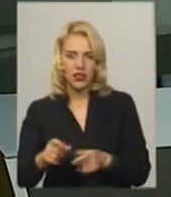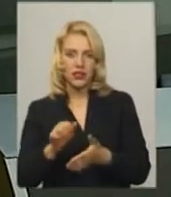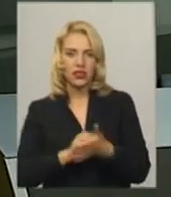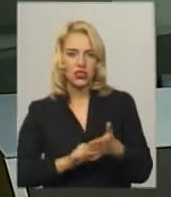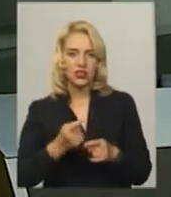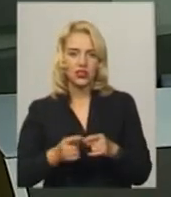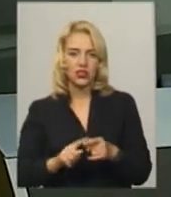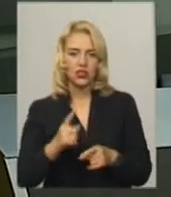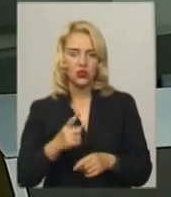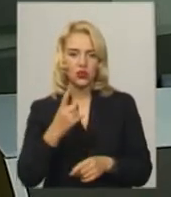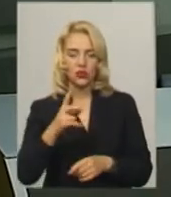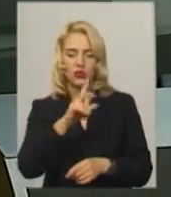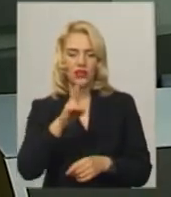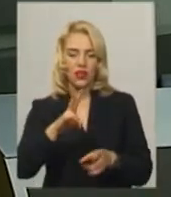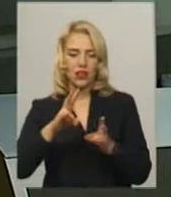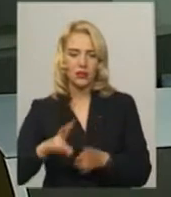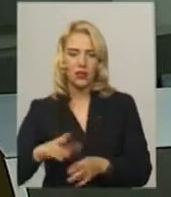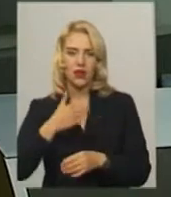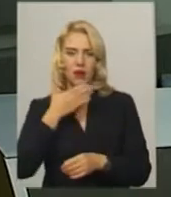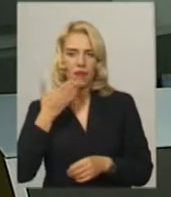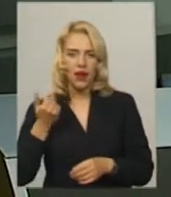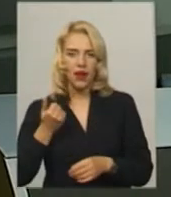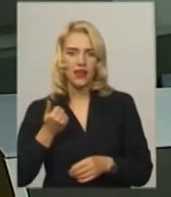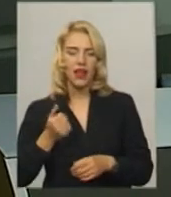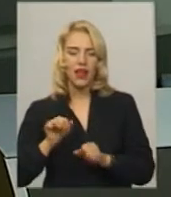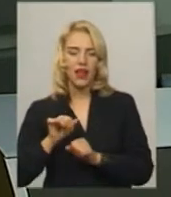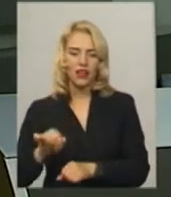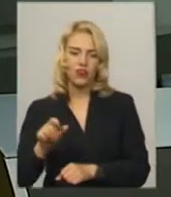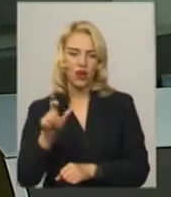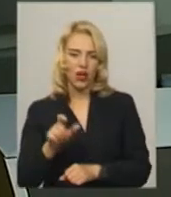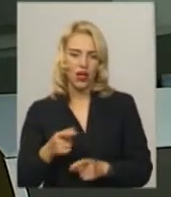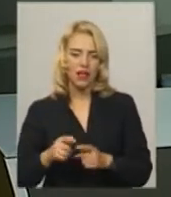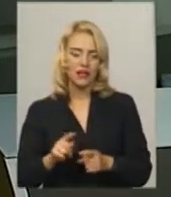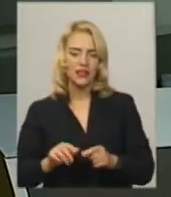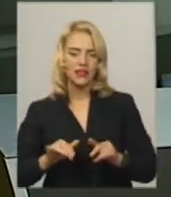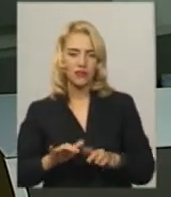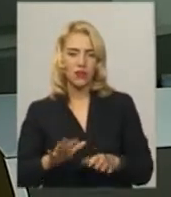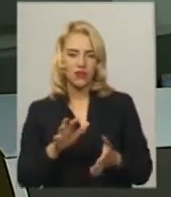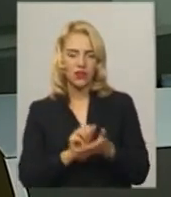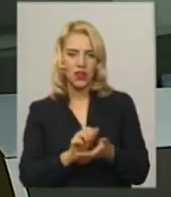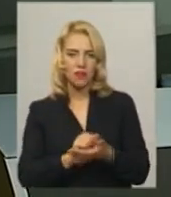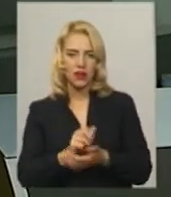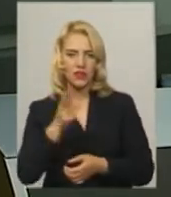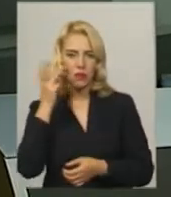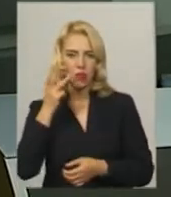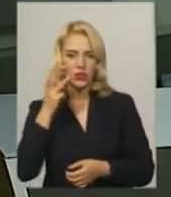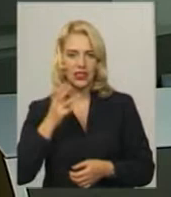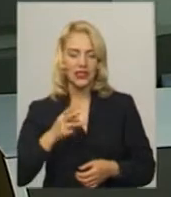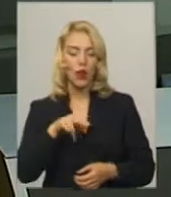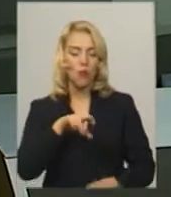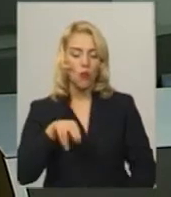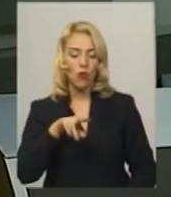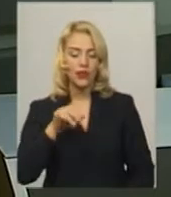однологою із травмованих у справі немає адвоката. Справою екс-керівника Віктора Крайтора займався Подільський суд міста Києва.